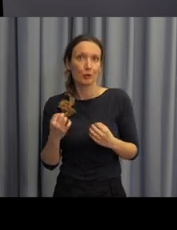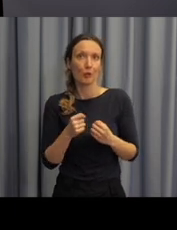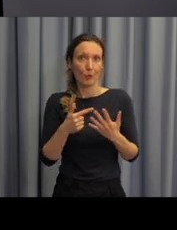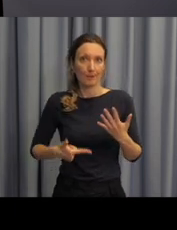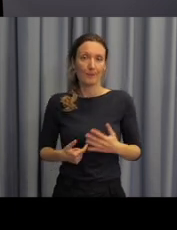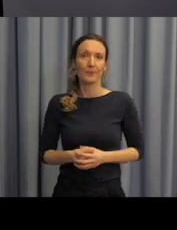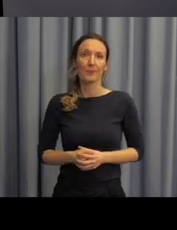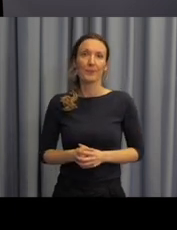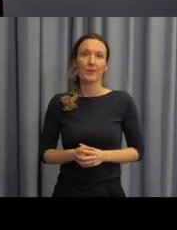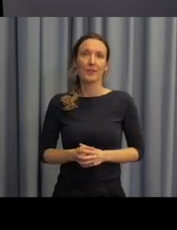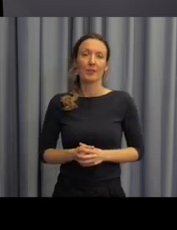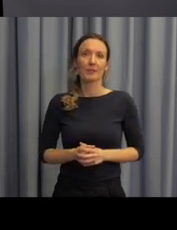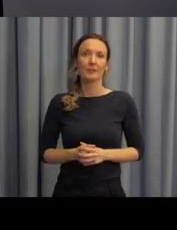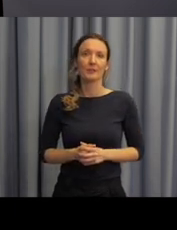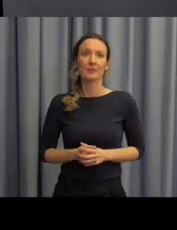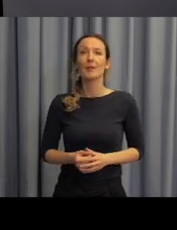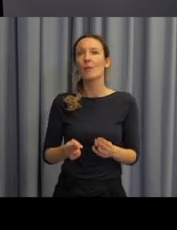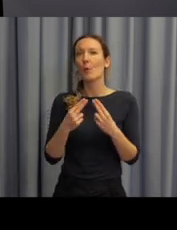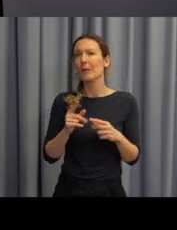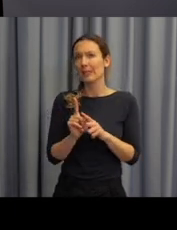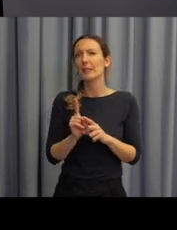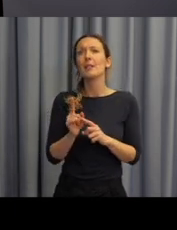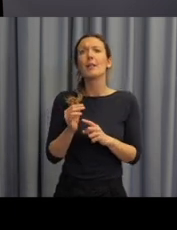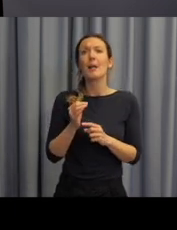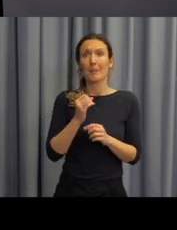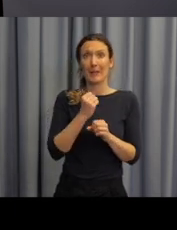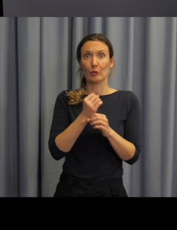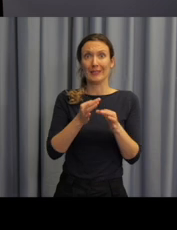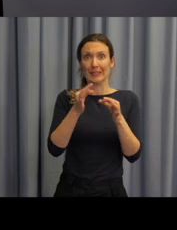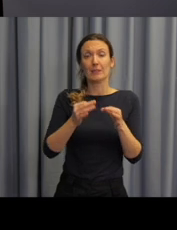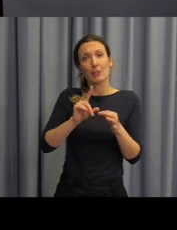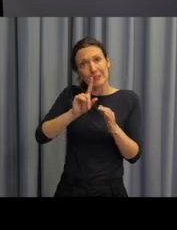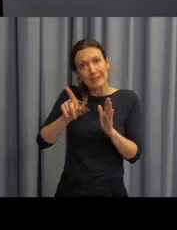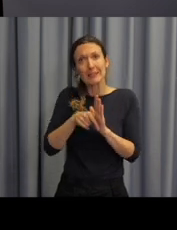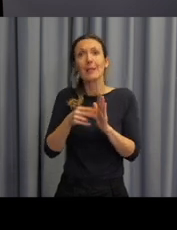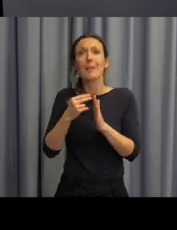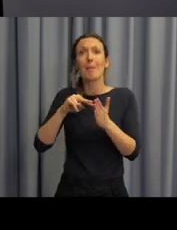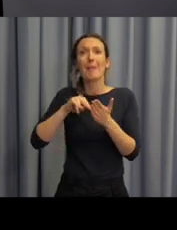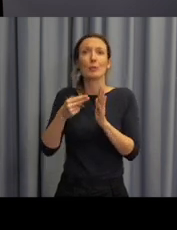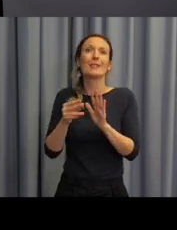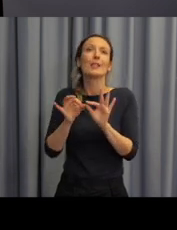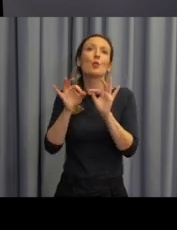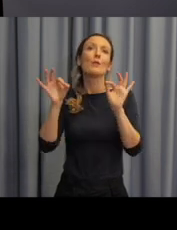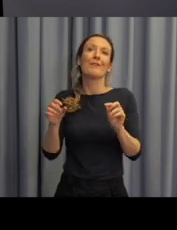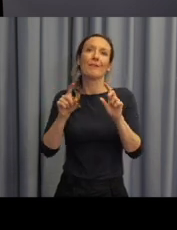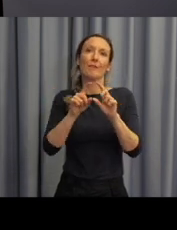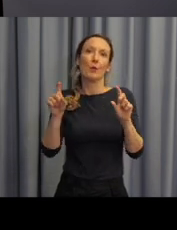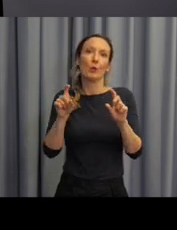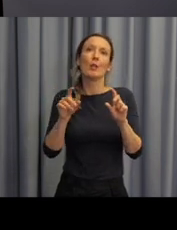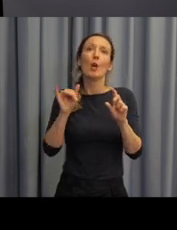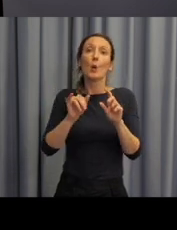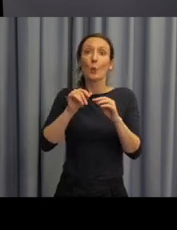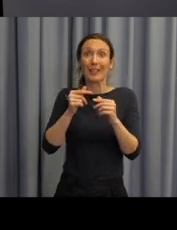A potom ještě zhruba u poloviny pracovních listů je ještě metodický úvod společný pro všechna cvičení v tom